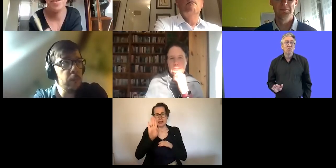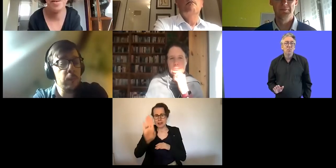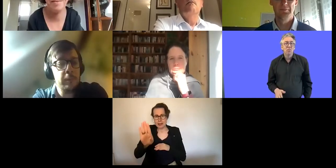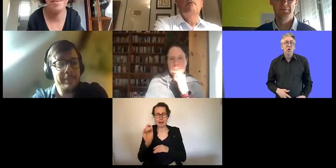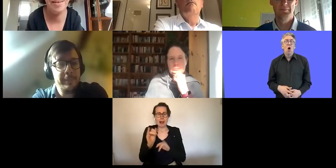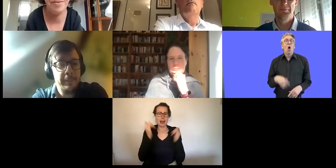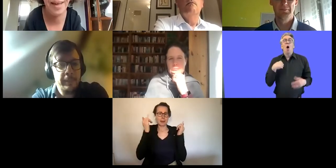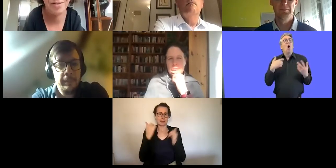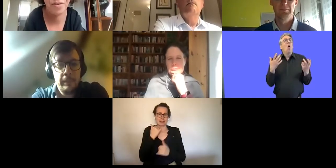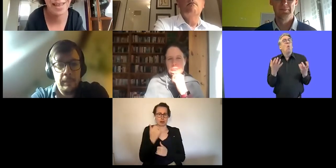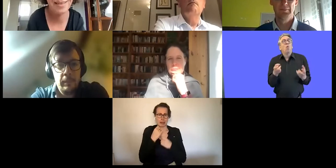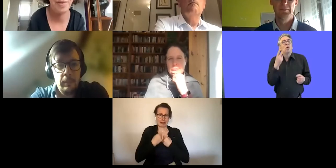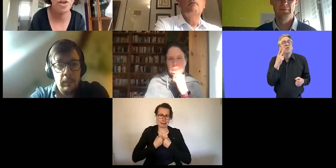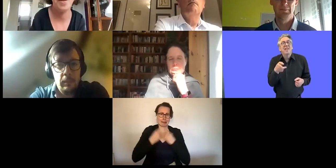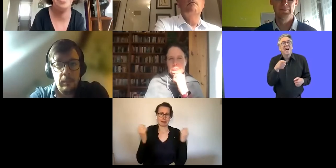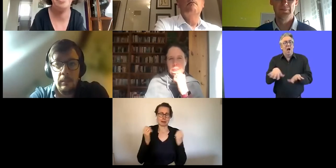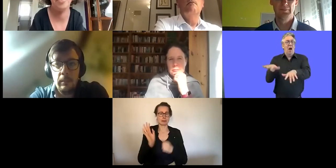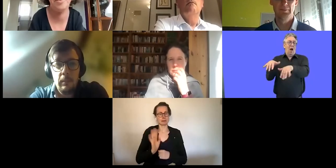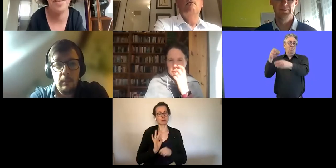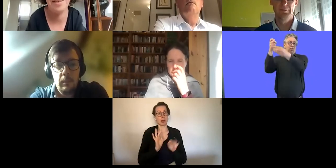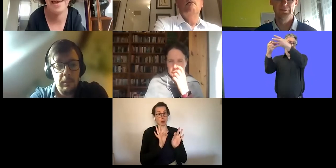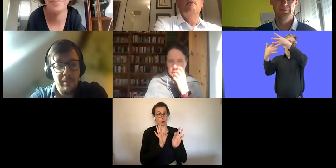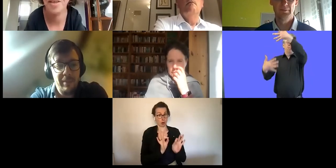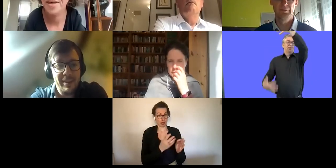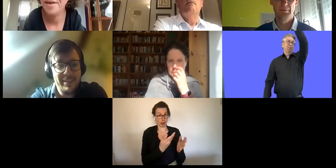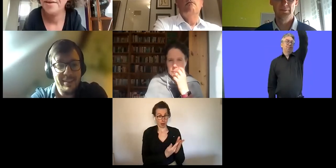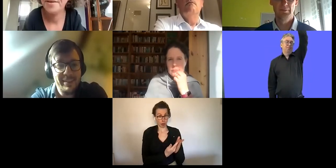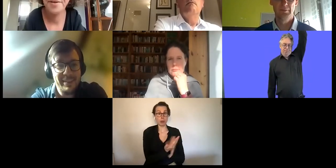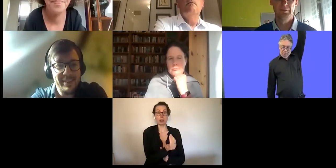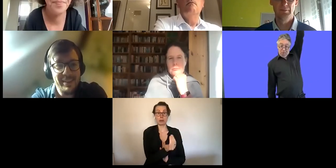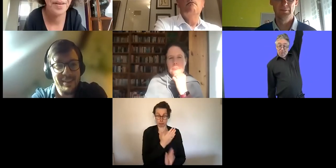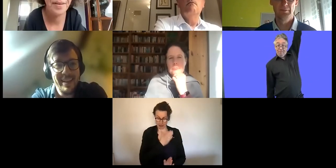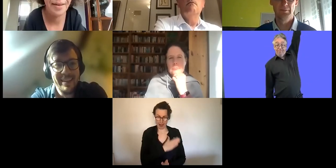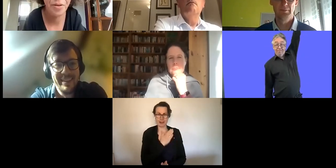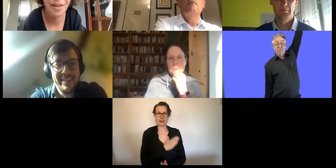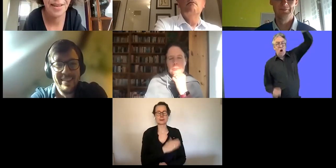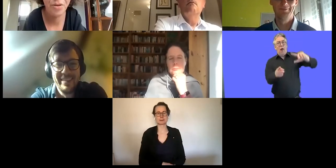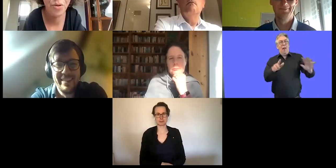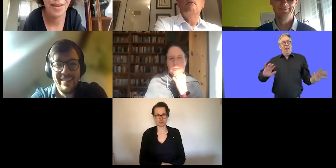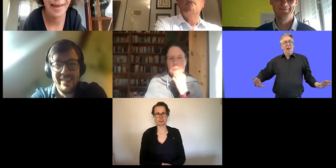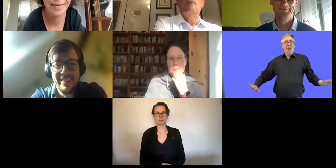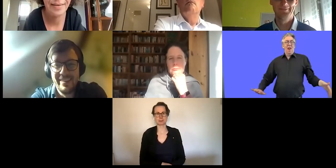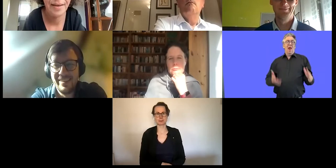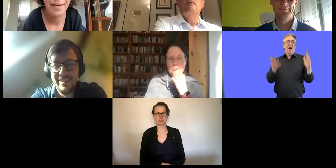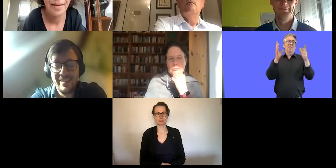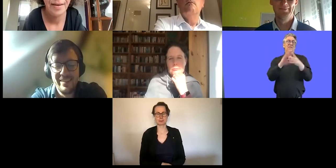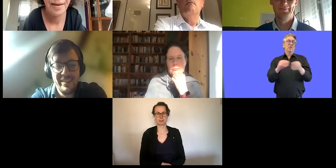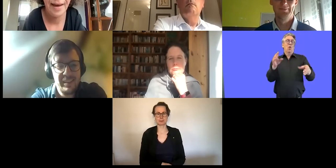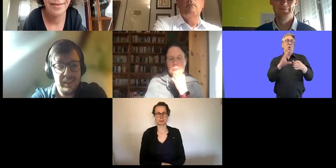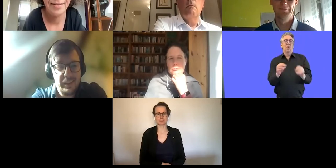sondern wenn ihr vielleicht konkrete Beispiele nennen könnt, wenn ihr die habt, dann könnt ihr die natürlich gerne